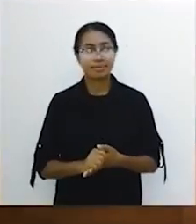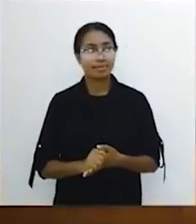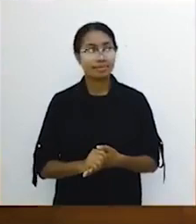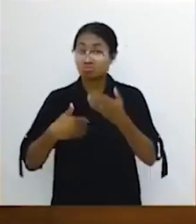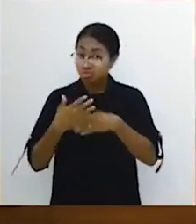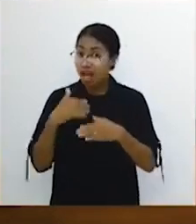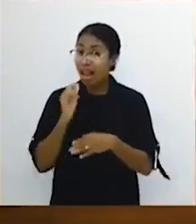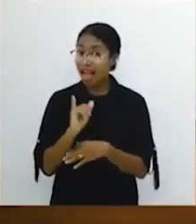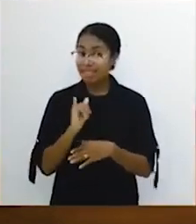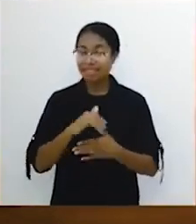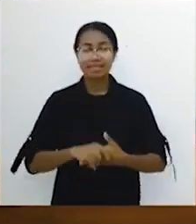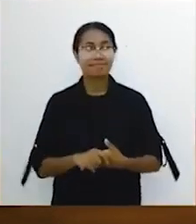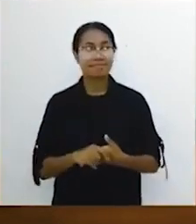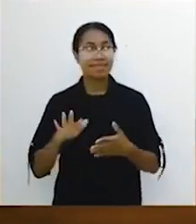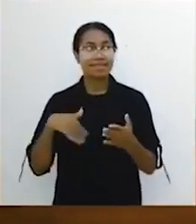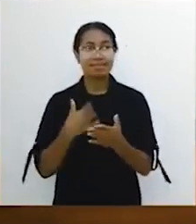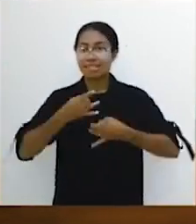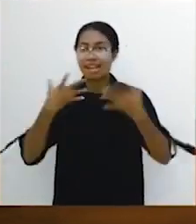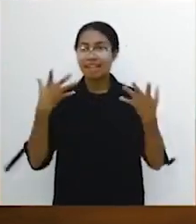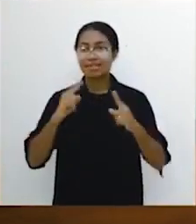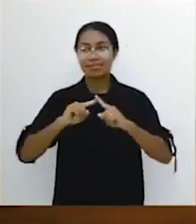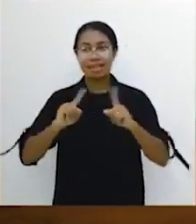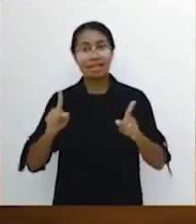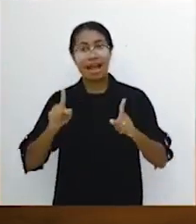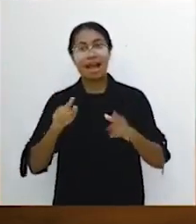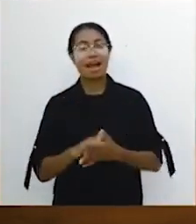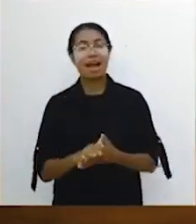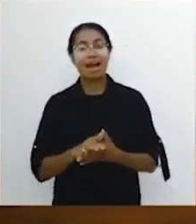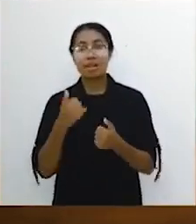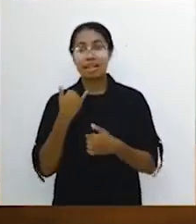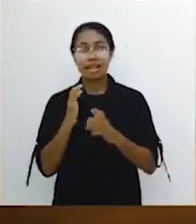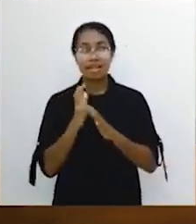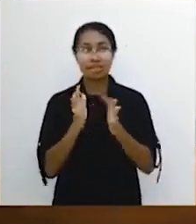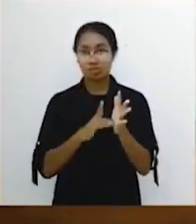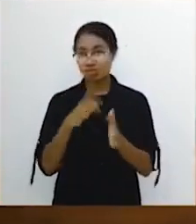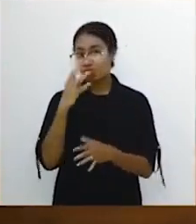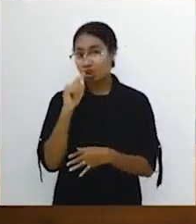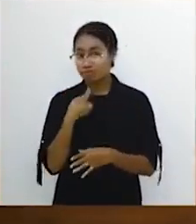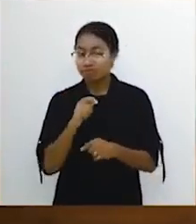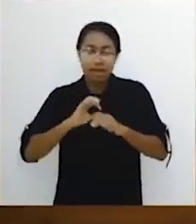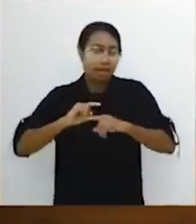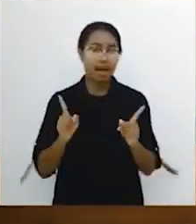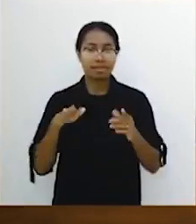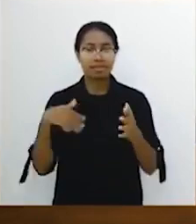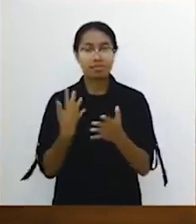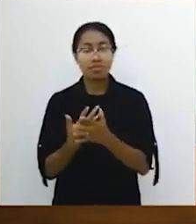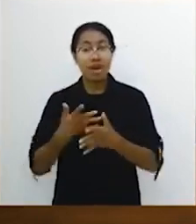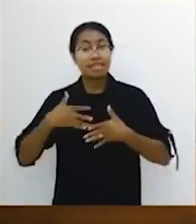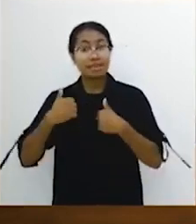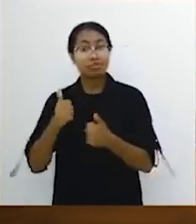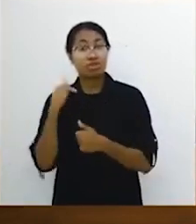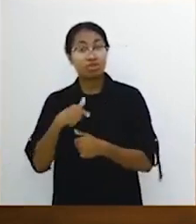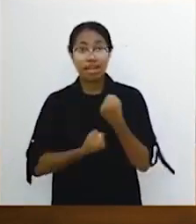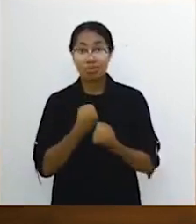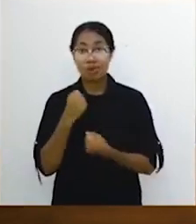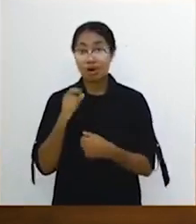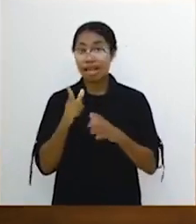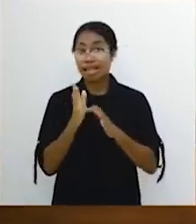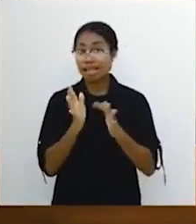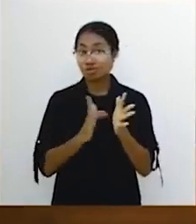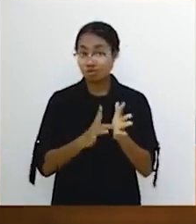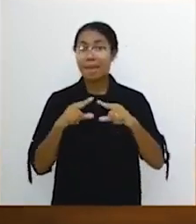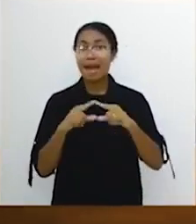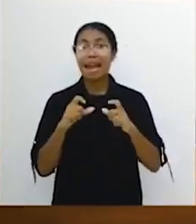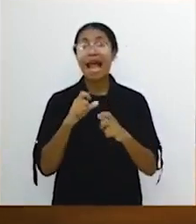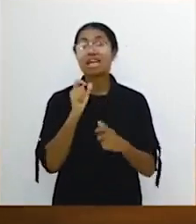Bahkan kambu lagi. Semua itu jelas berbeda dengan kesembuhan yang Yesus lakukan. Dan dari semua kesembuhan ilahi yang dilakukan oleh Yesus juga